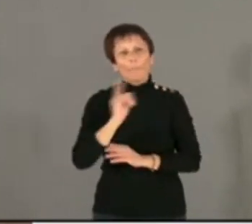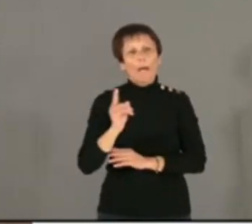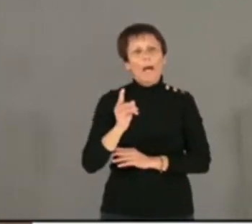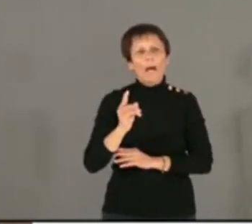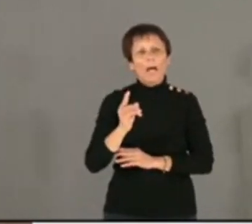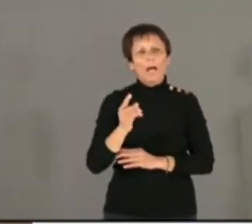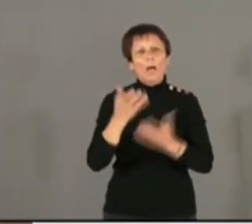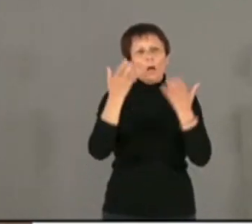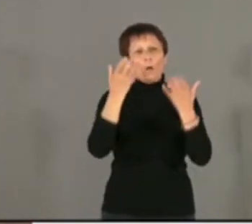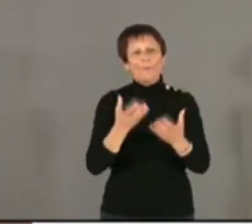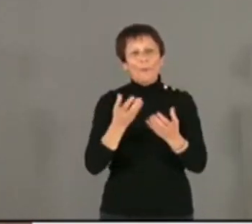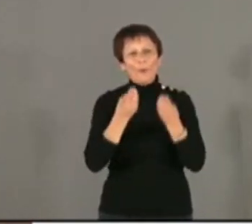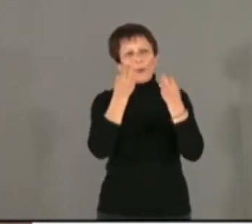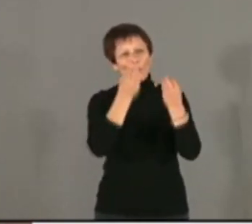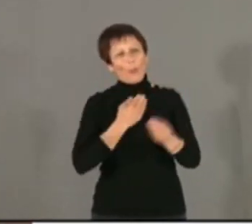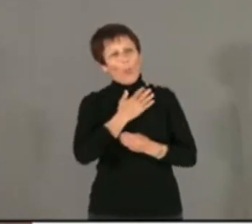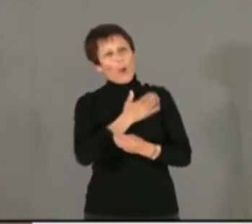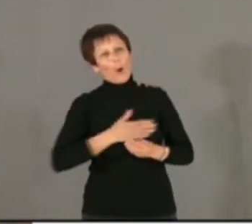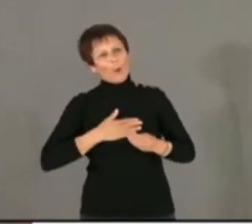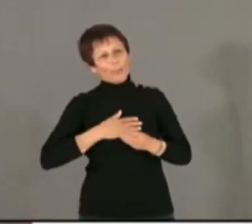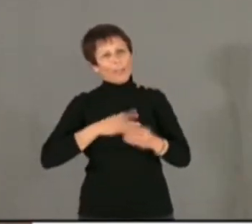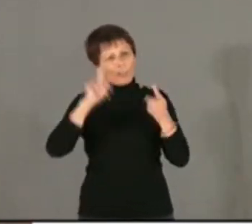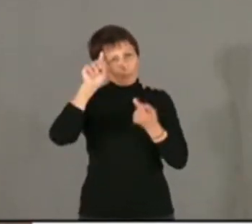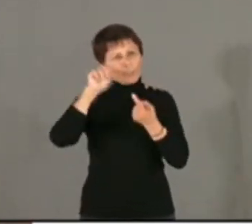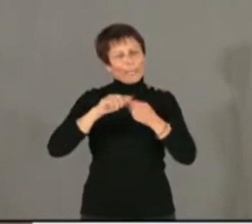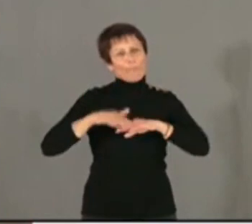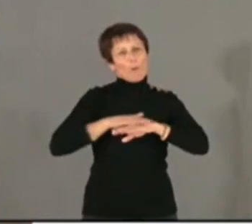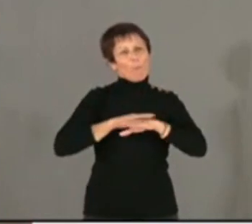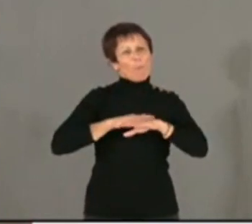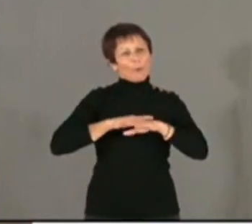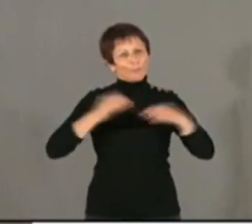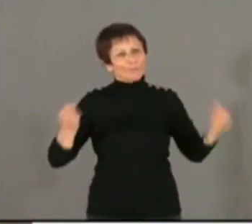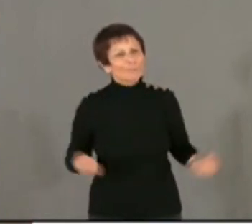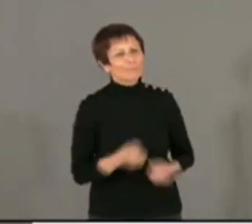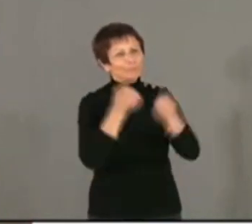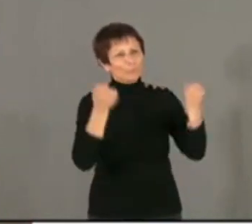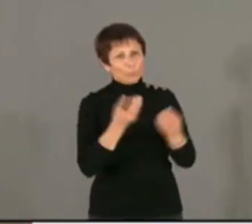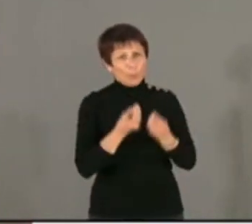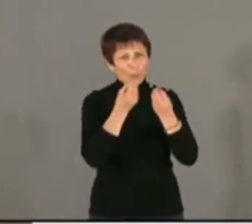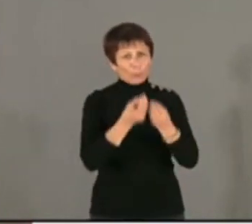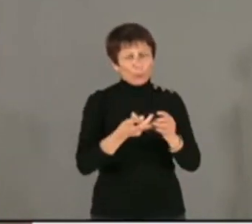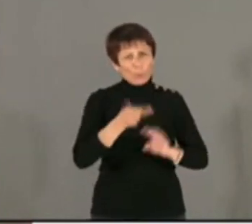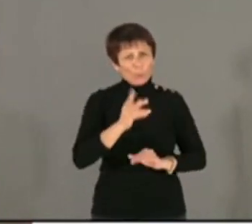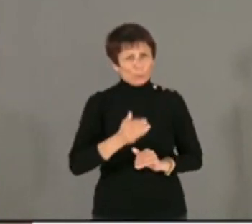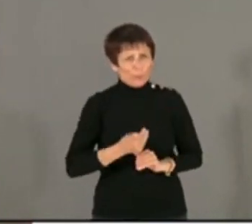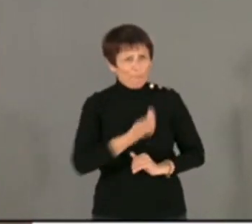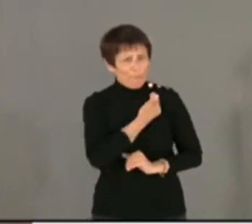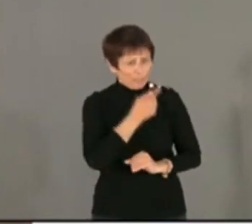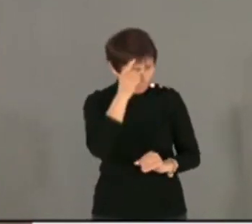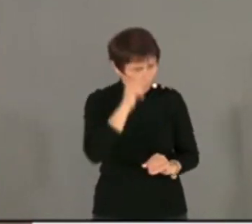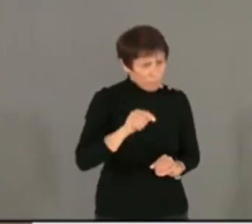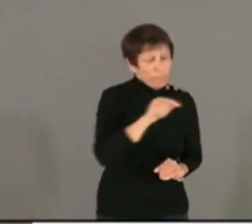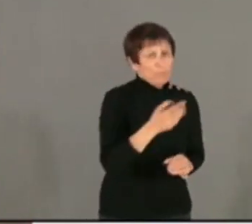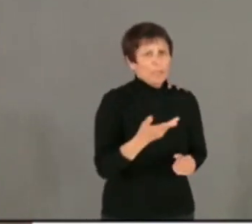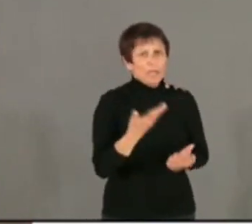une volonté de caresser dans le sens du poil électoral en rouvrant des plaies, voire en les créant ces plaies. Cette attitude est